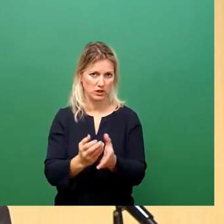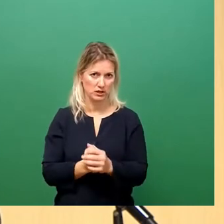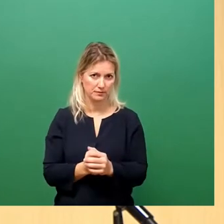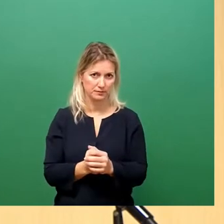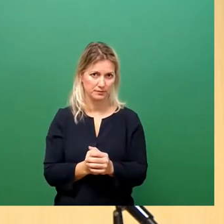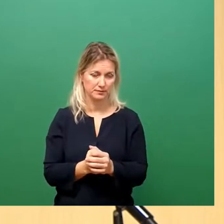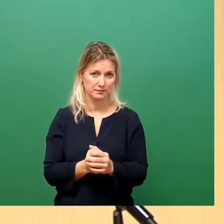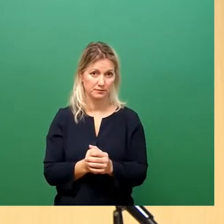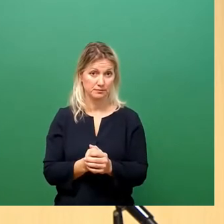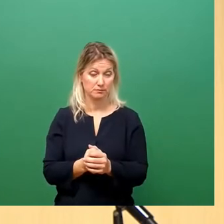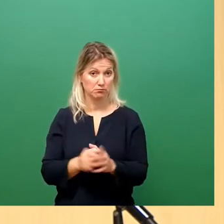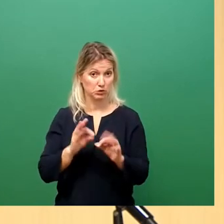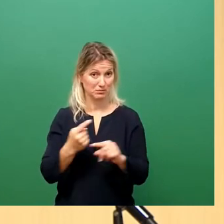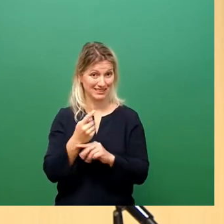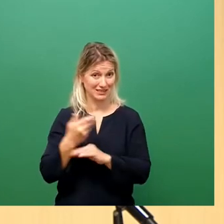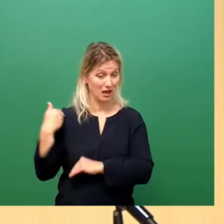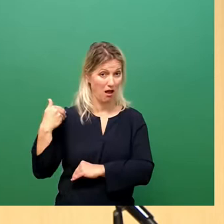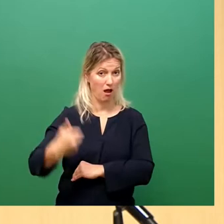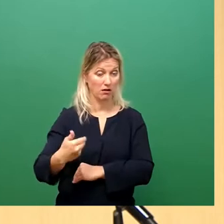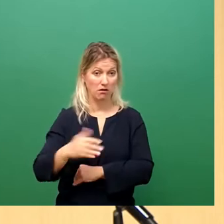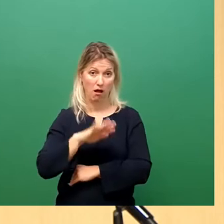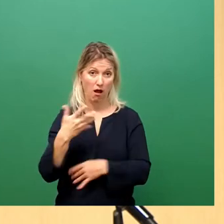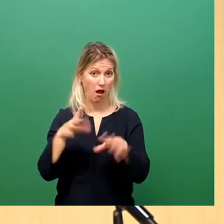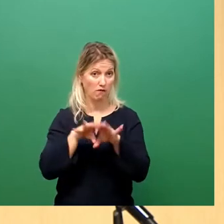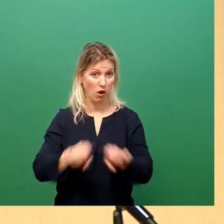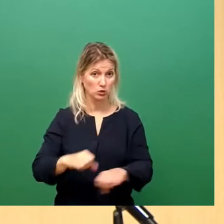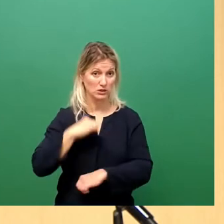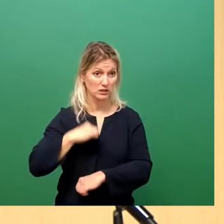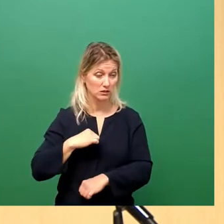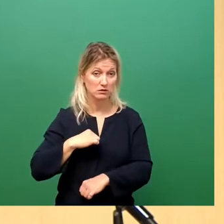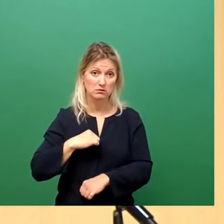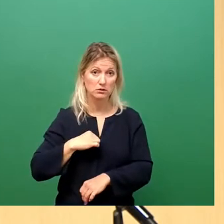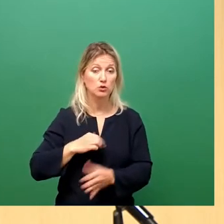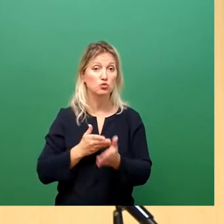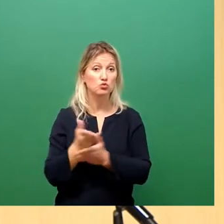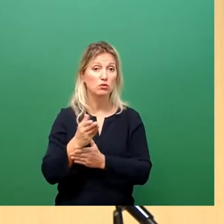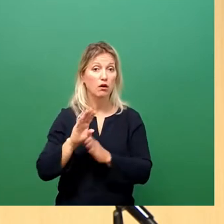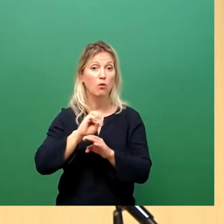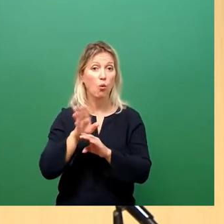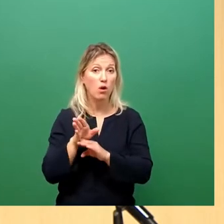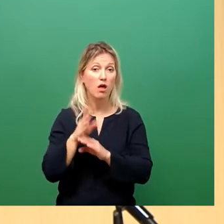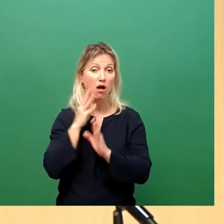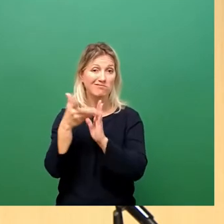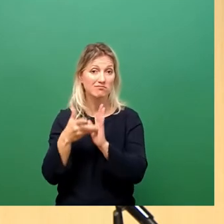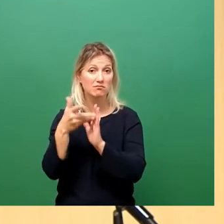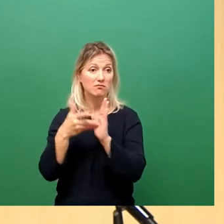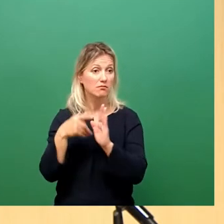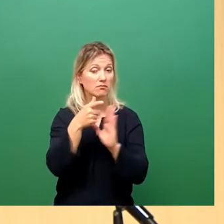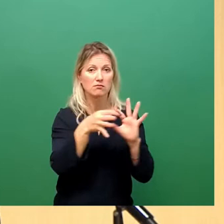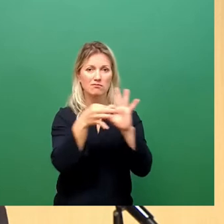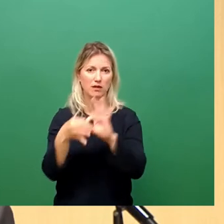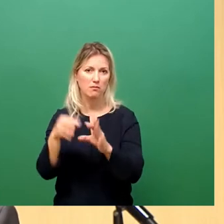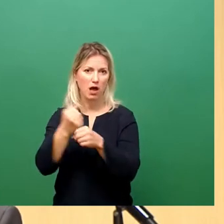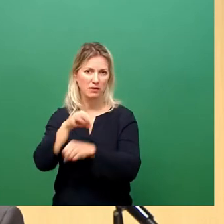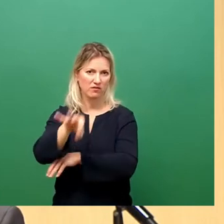der gesamte gemeindliche Vollzugsdienst durch die Corona-Kontrollen gebunden. Und ich betone es noch einmal, all dies in großer